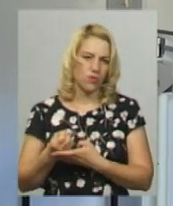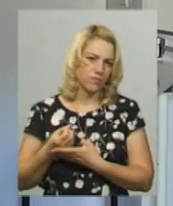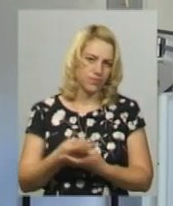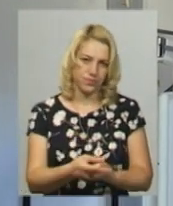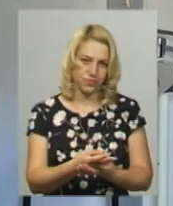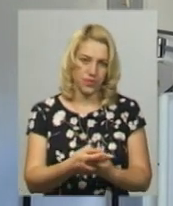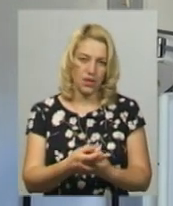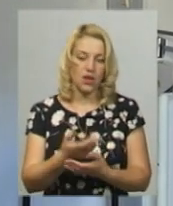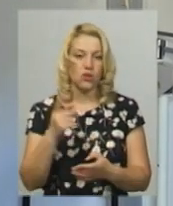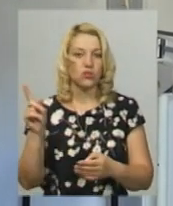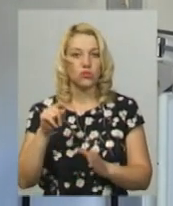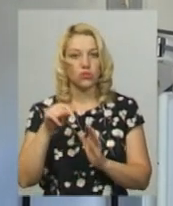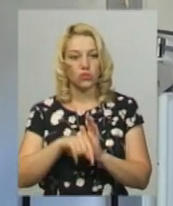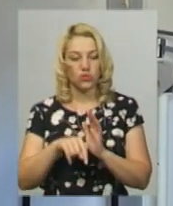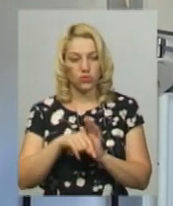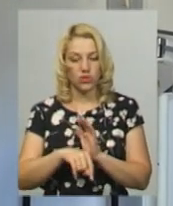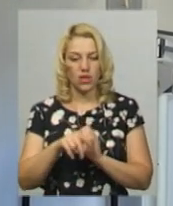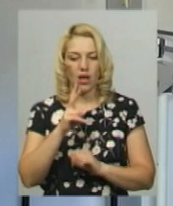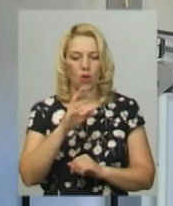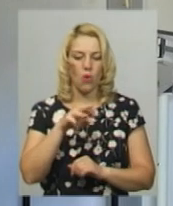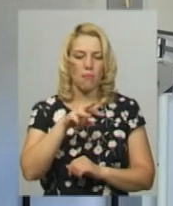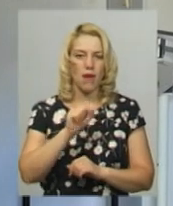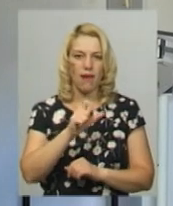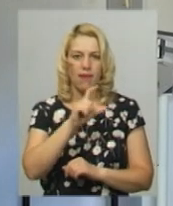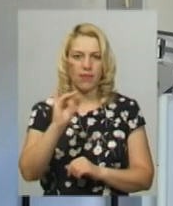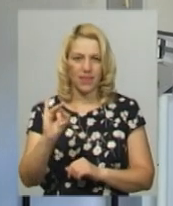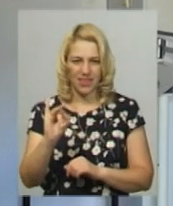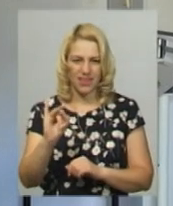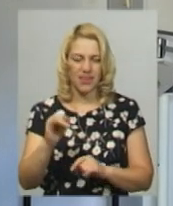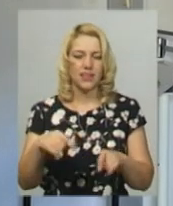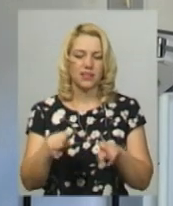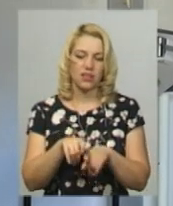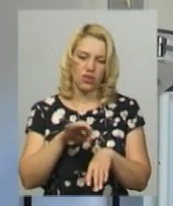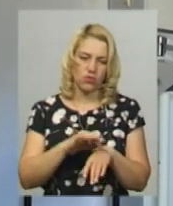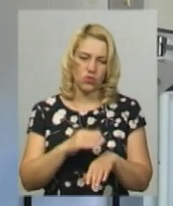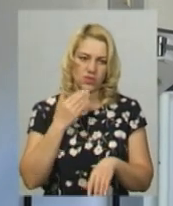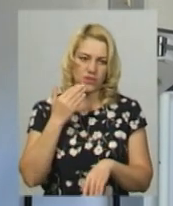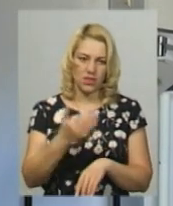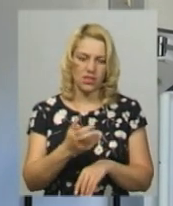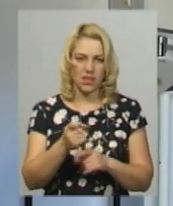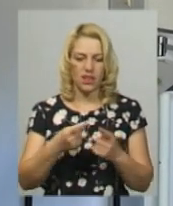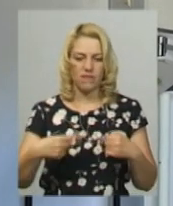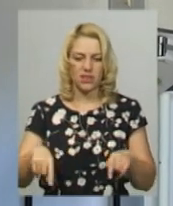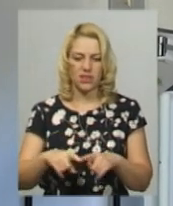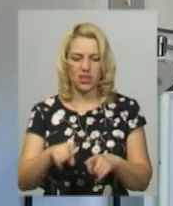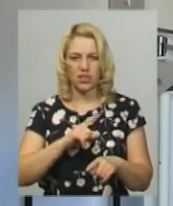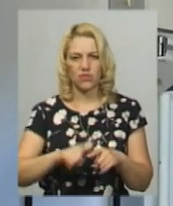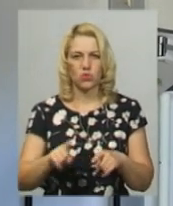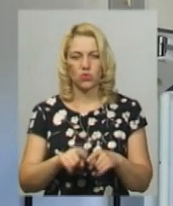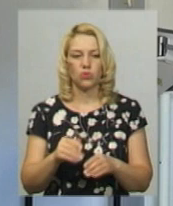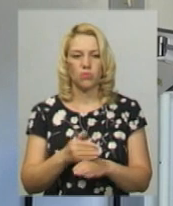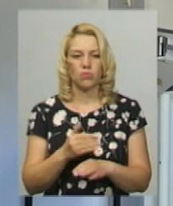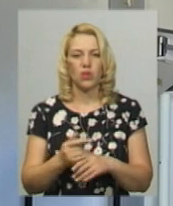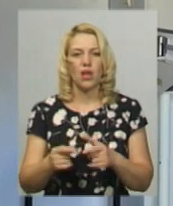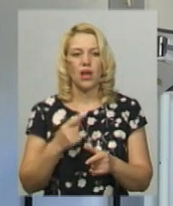Що стосується комах, такі хворі звертаються або на відділення, не вкладає медичні допомоги,